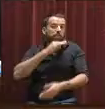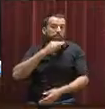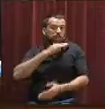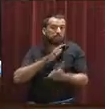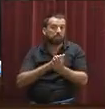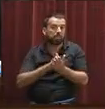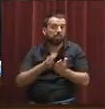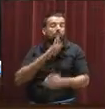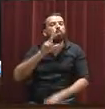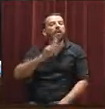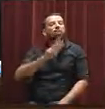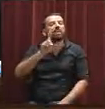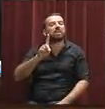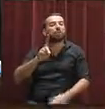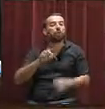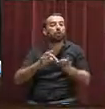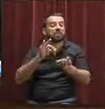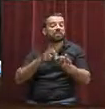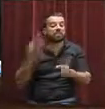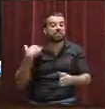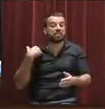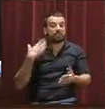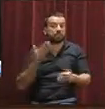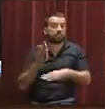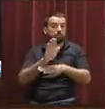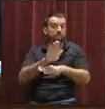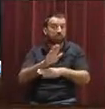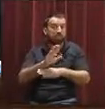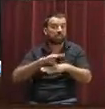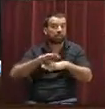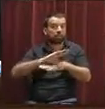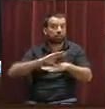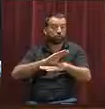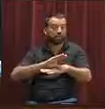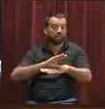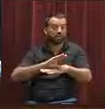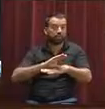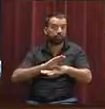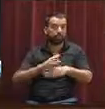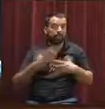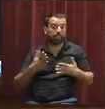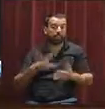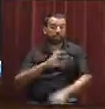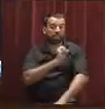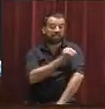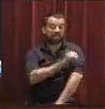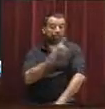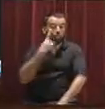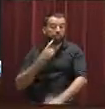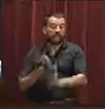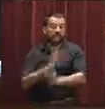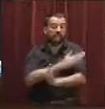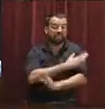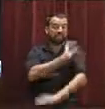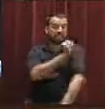setembre. Per tant, anem absolutament en temps de normalitat dins d'una conselleria. I l'Adriat se va registrar un dia abans, el 20 de